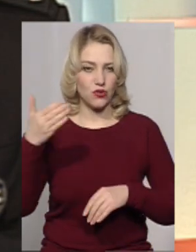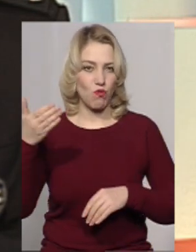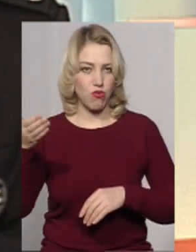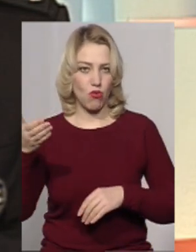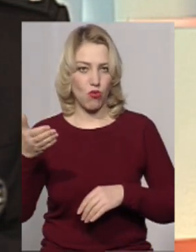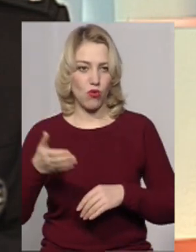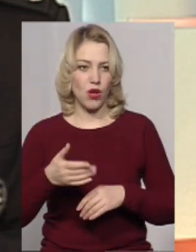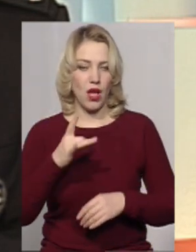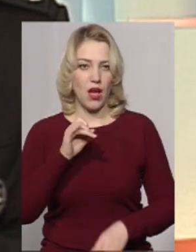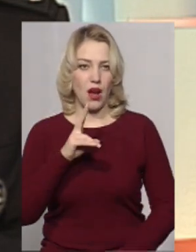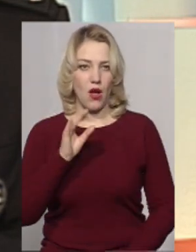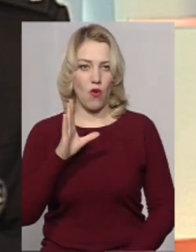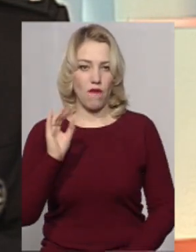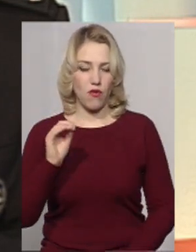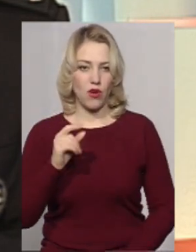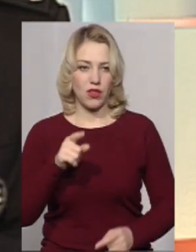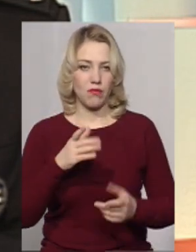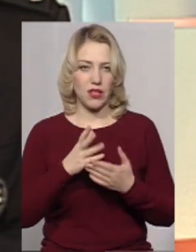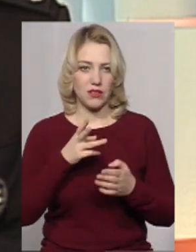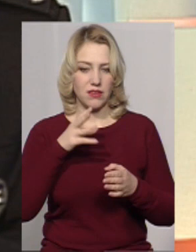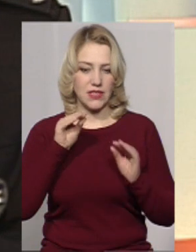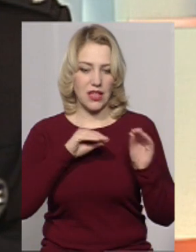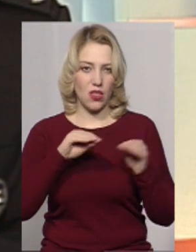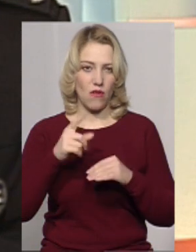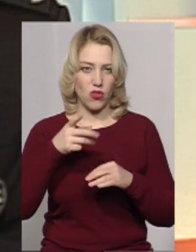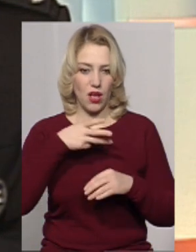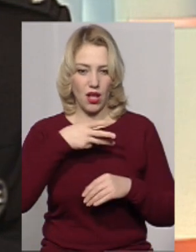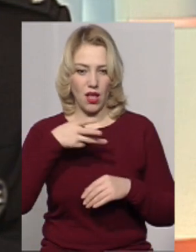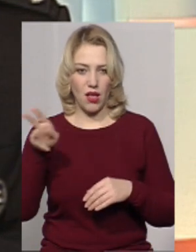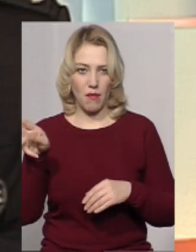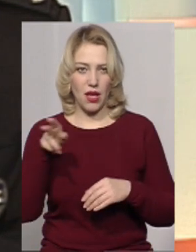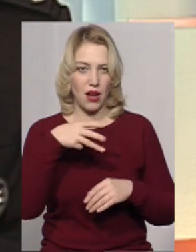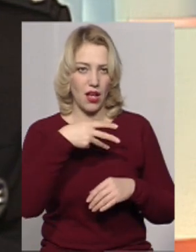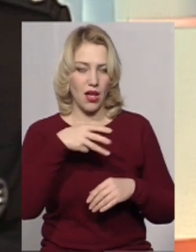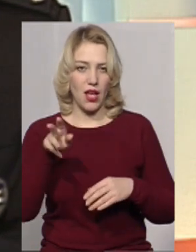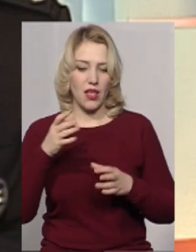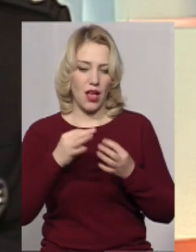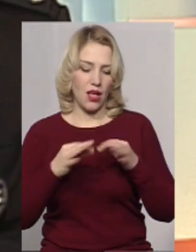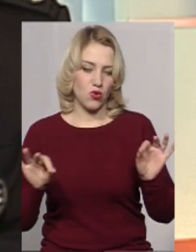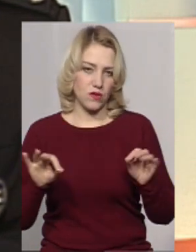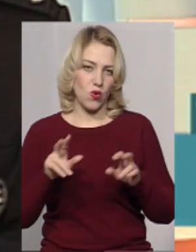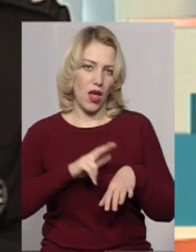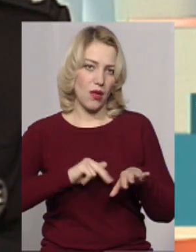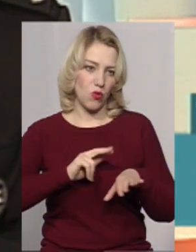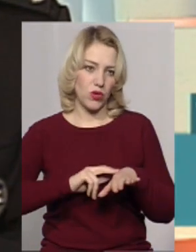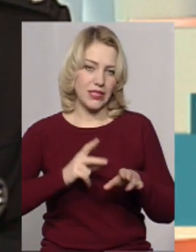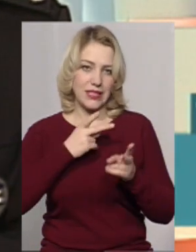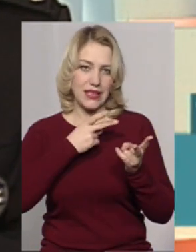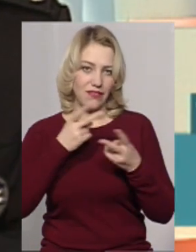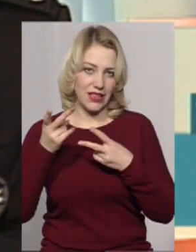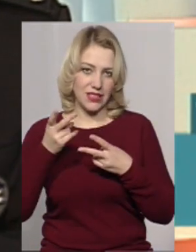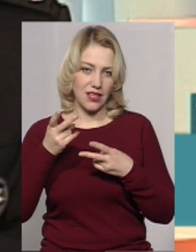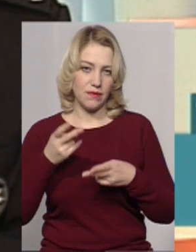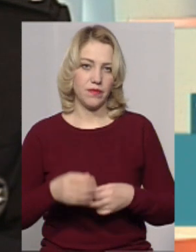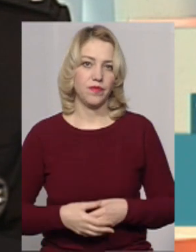Ракове мікрорайону. Там є одна камера, камера оглядова, яка дозволяє поліції дивитися